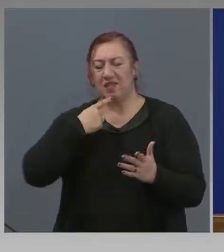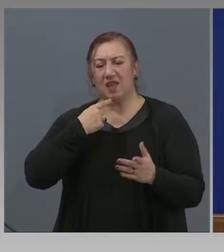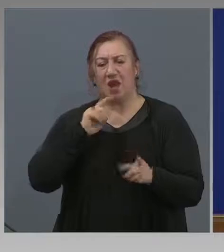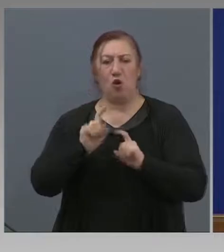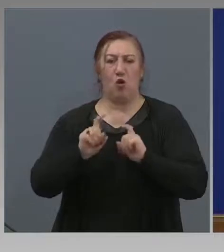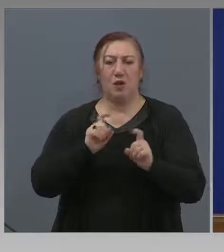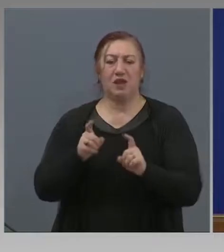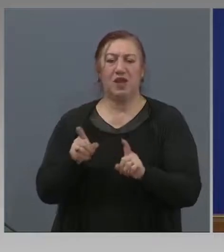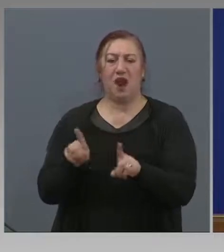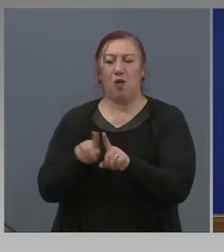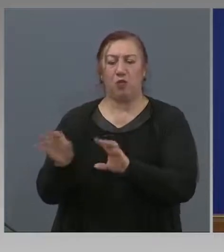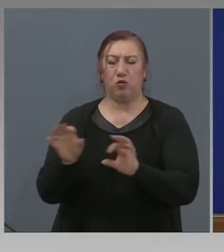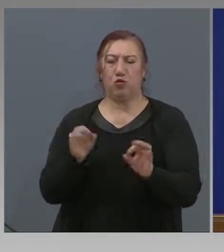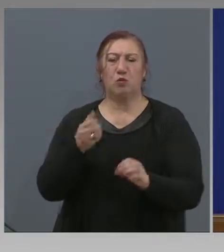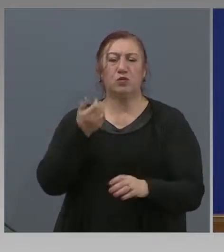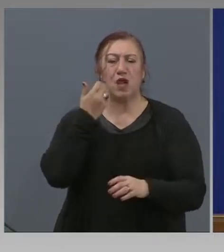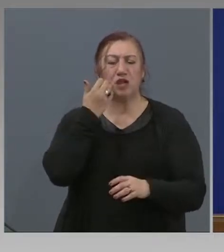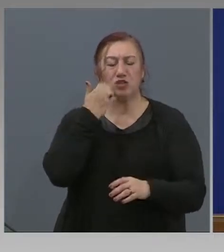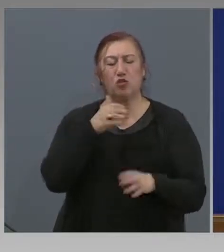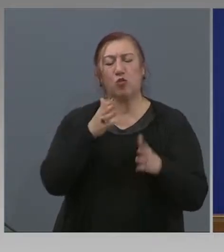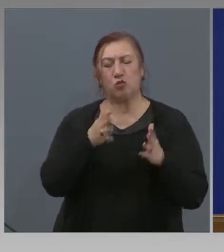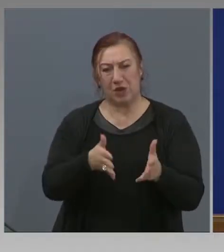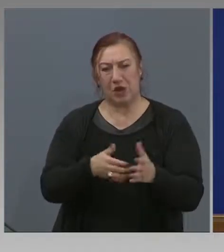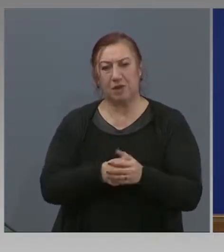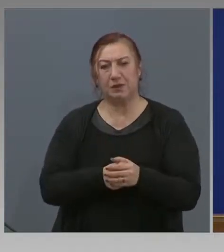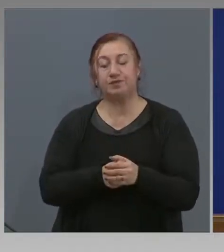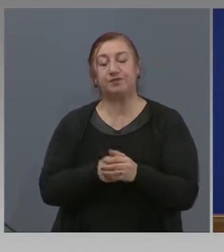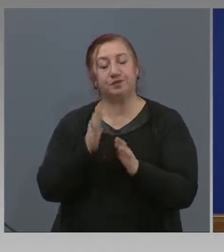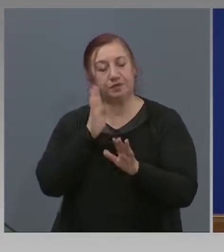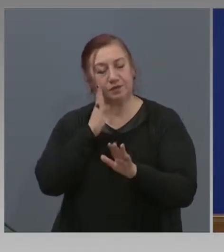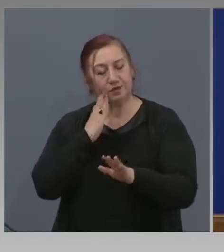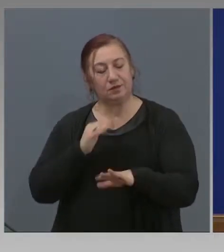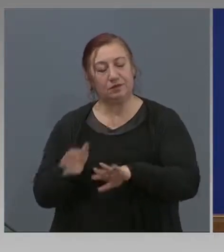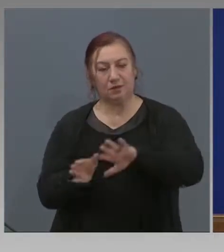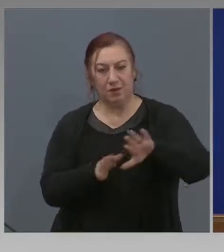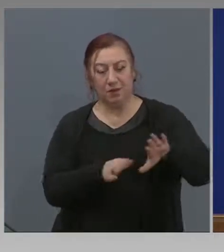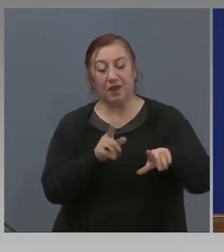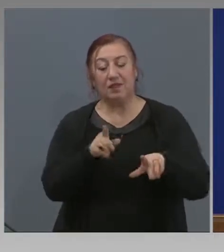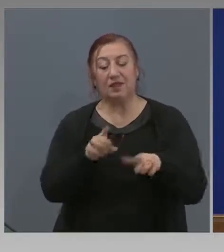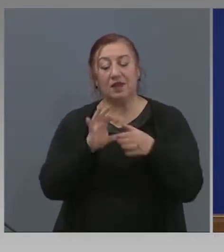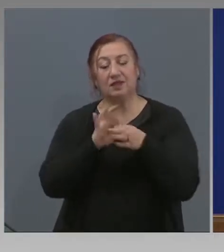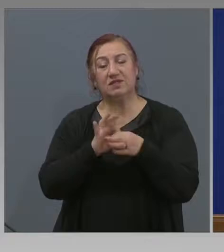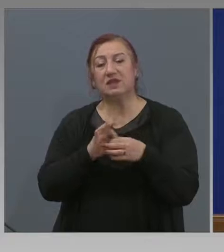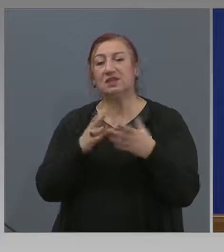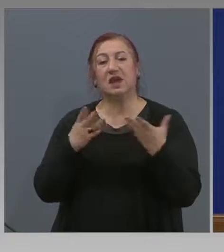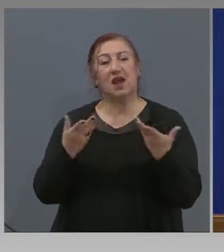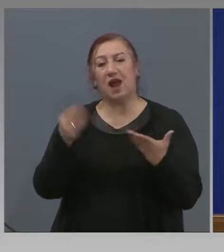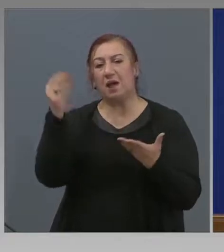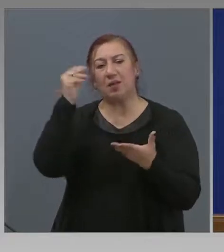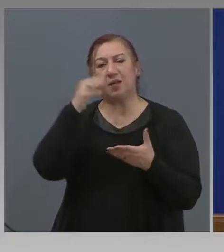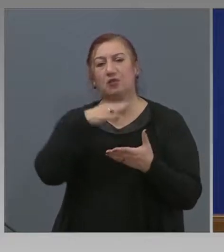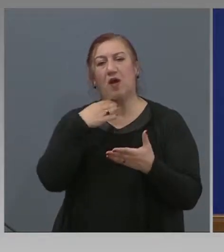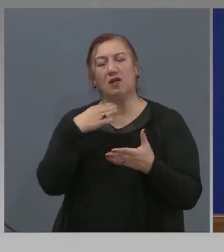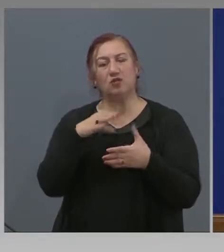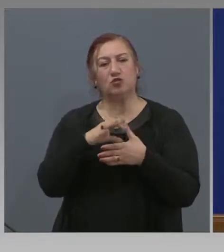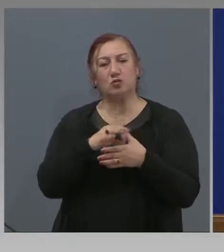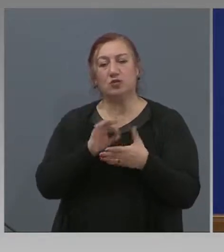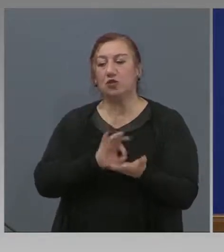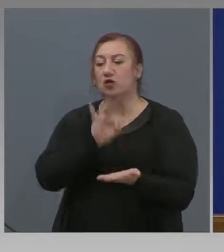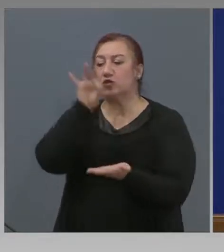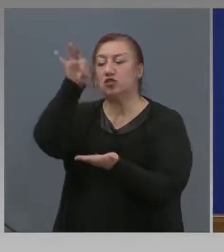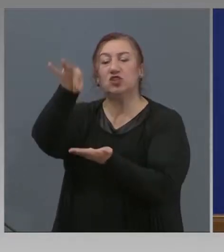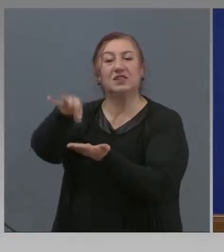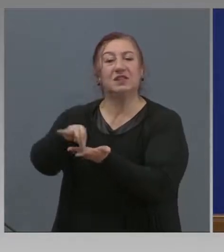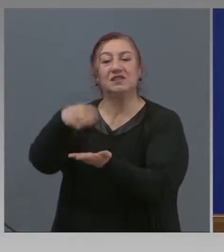мрежата, която се създали с годините. В тази връзка как българско това генешко месо ще достигне до потребителите, като те са лишени